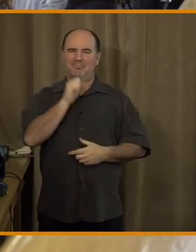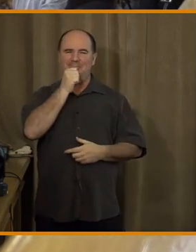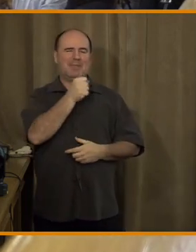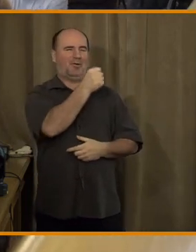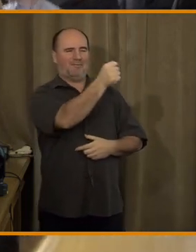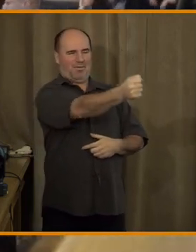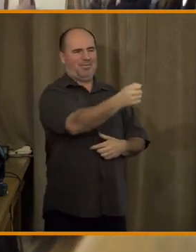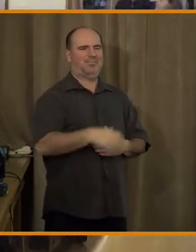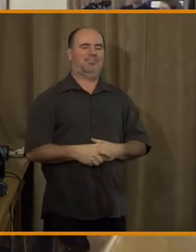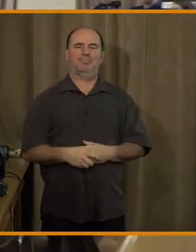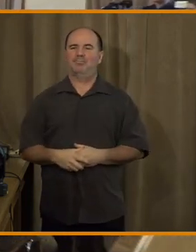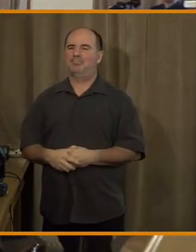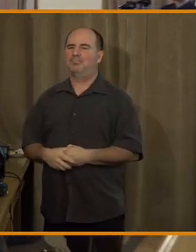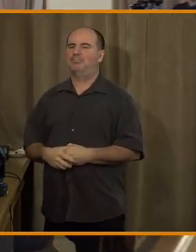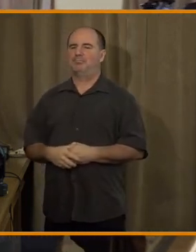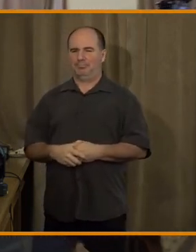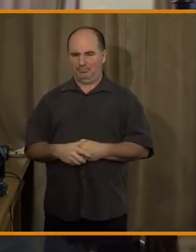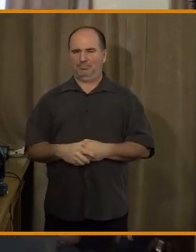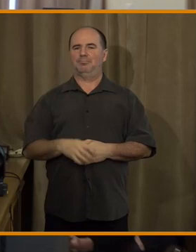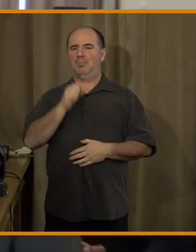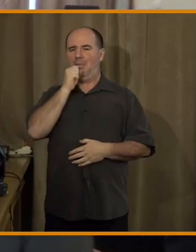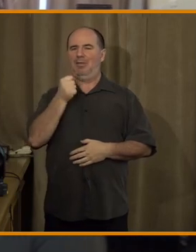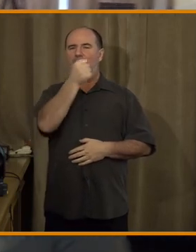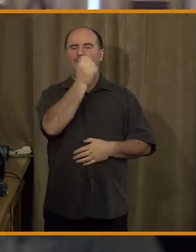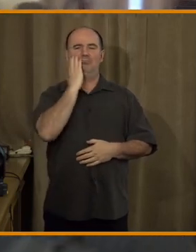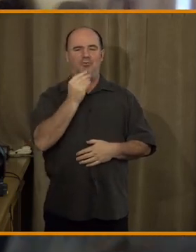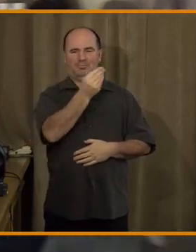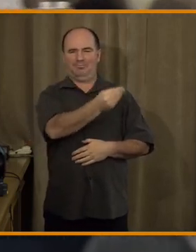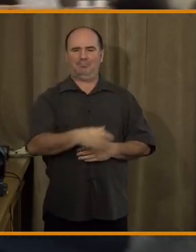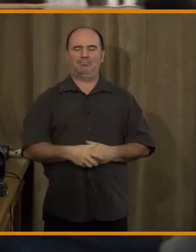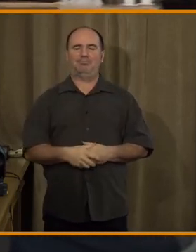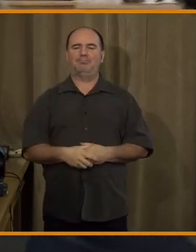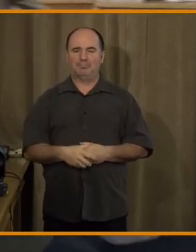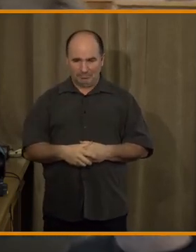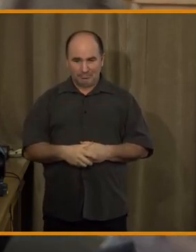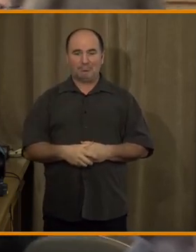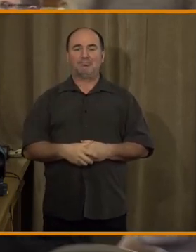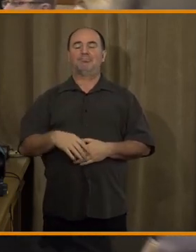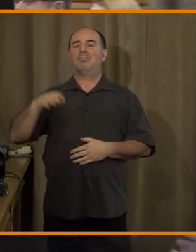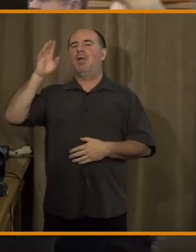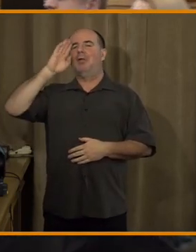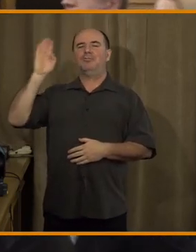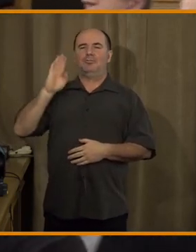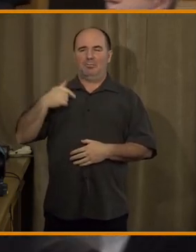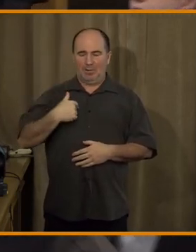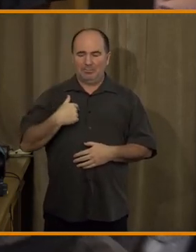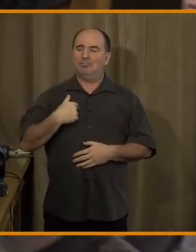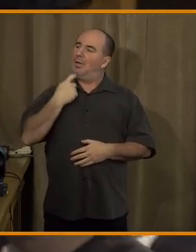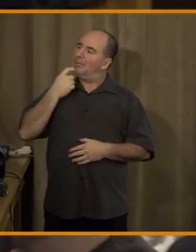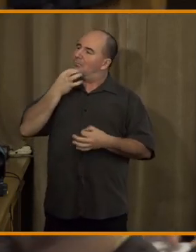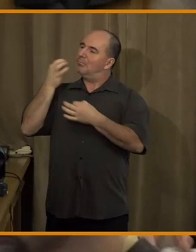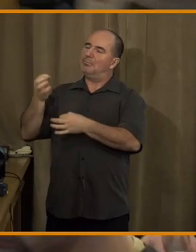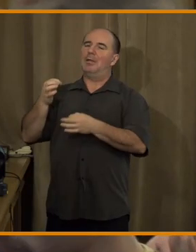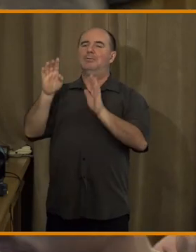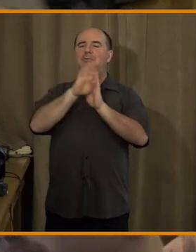Já se omlouvám všichni, musíte mluvit do mikrofonu, aby to bylo slyšet záznamu. Děkuju. Dobrý den, já bych měl dotaz na seznam zprávy.